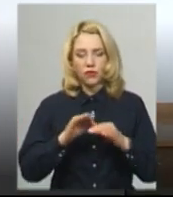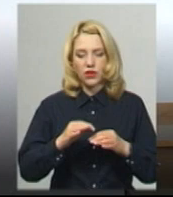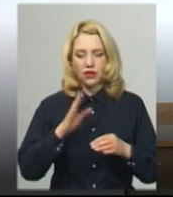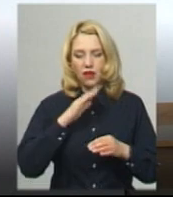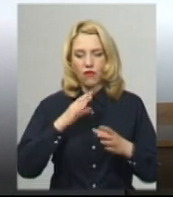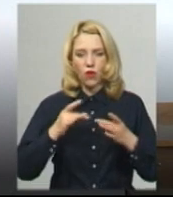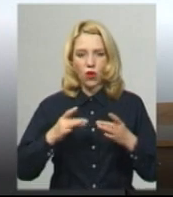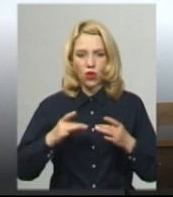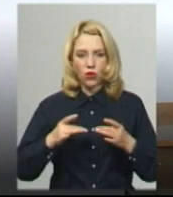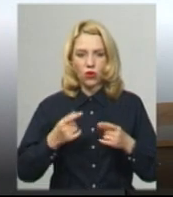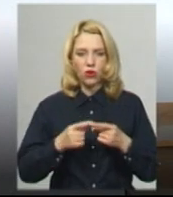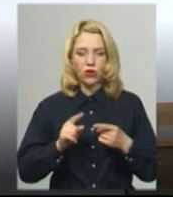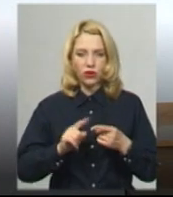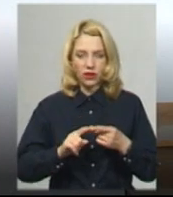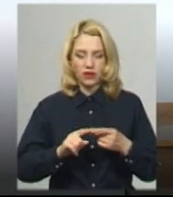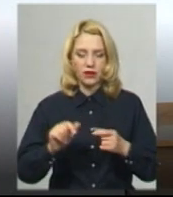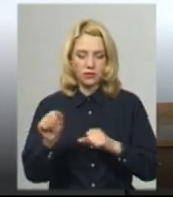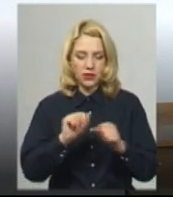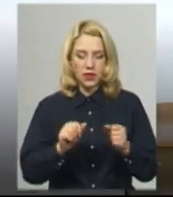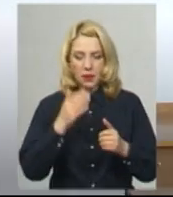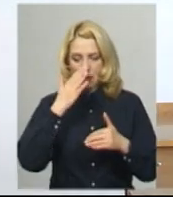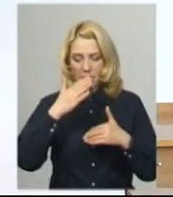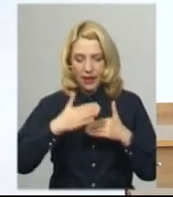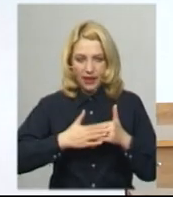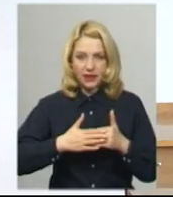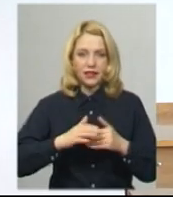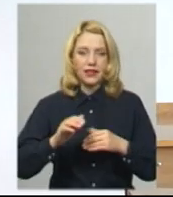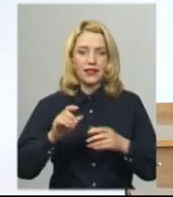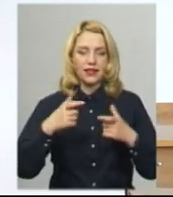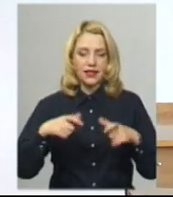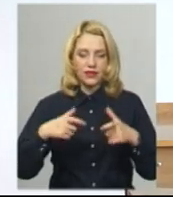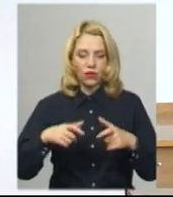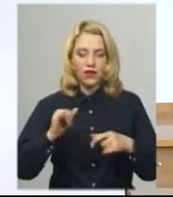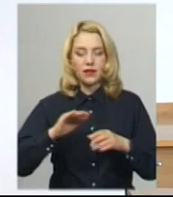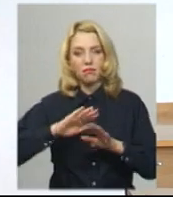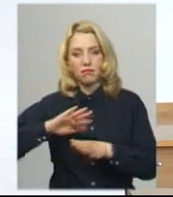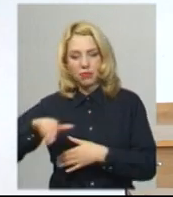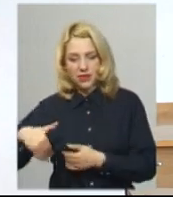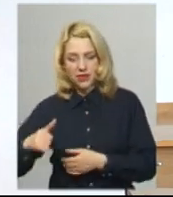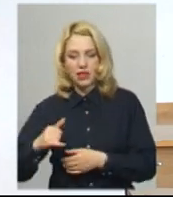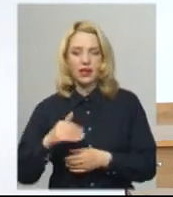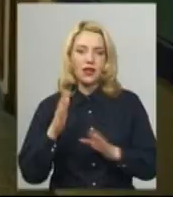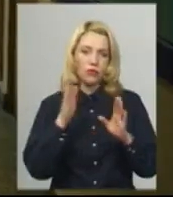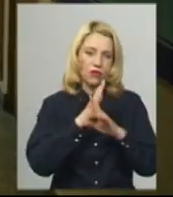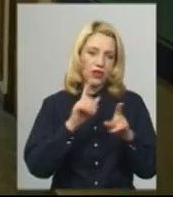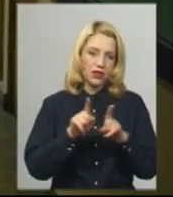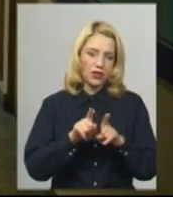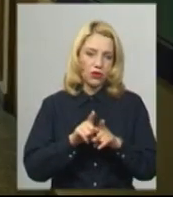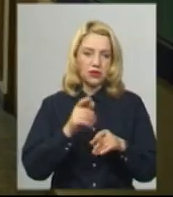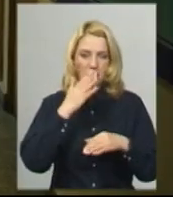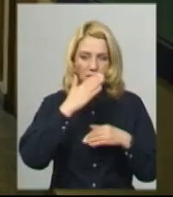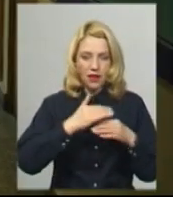безпосередньо перед тестуванням і після тестування, і провітрювання також перед тестуванням і після тестуванням.